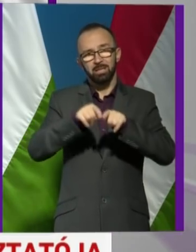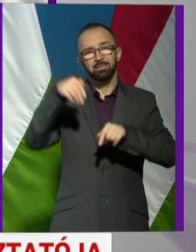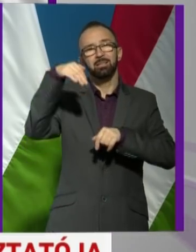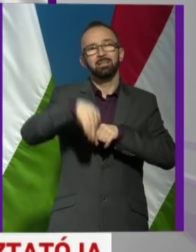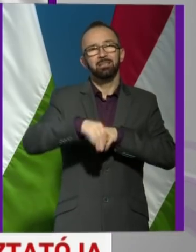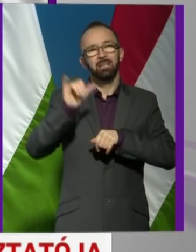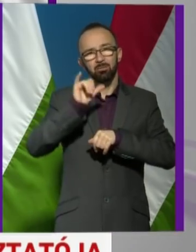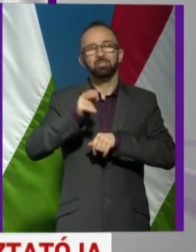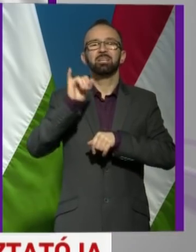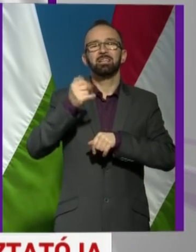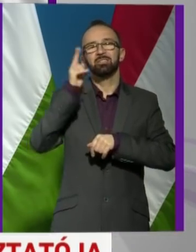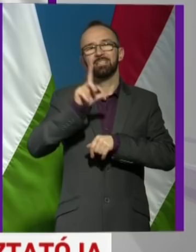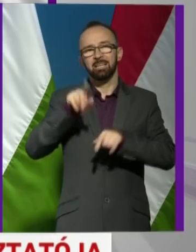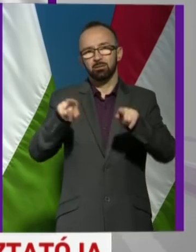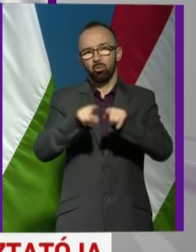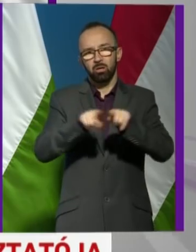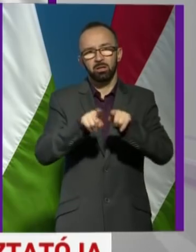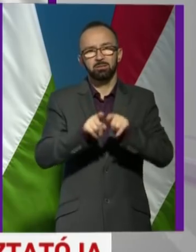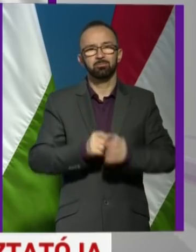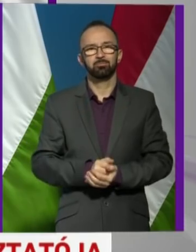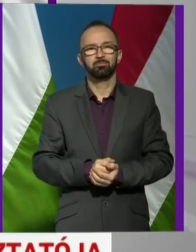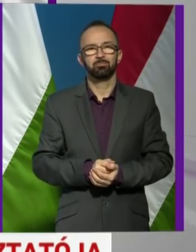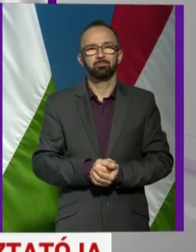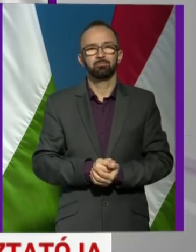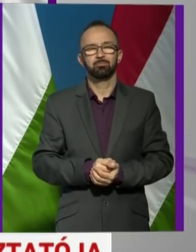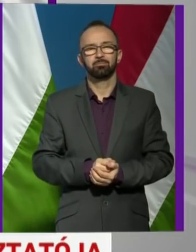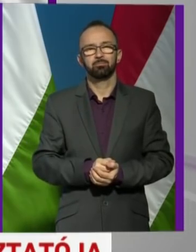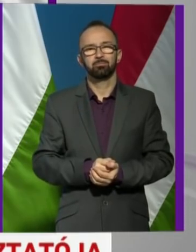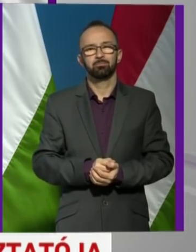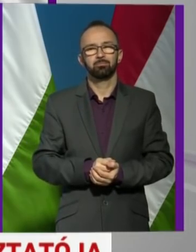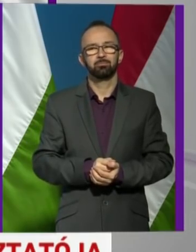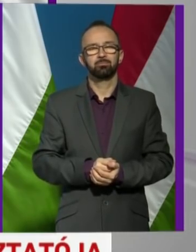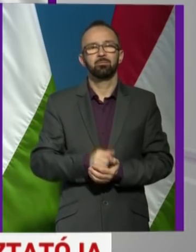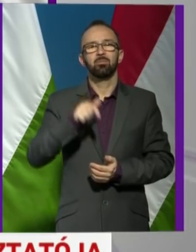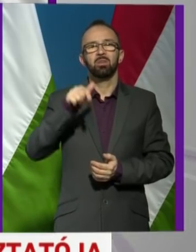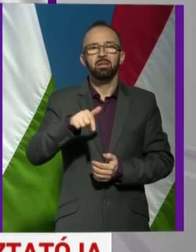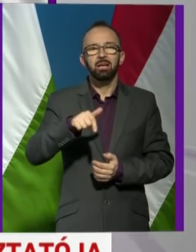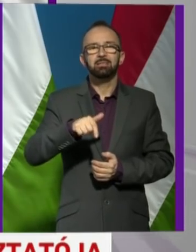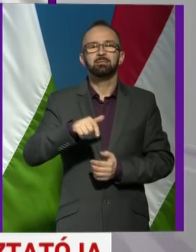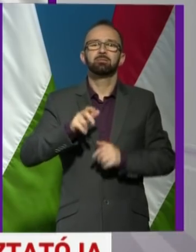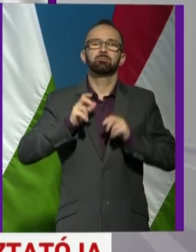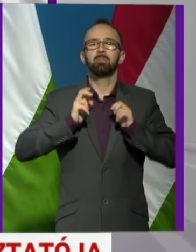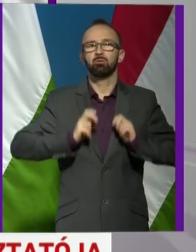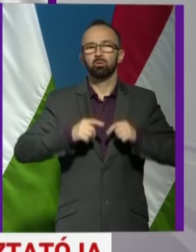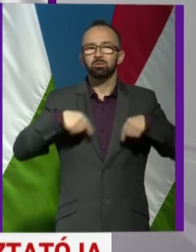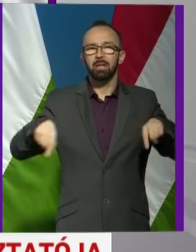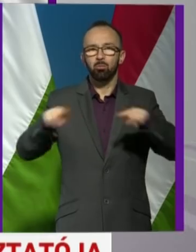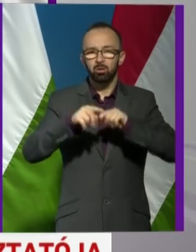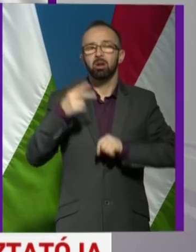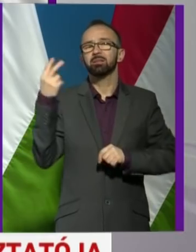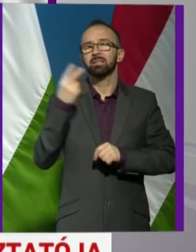igen, a Szent László kórház, vagy a Délpesti Centrum kórház. Tehát ez nagyon megnyugtató számomra, de